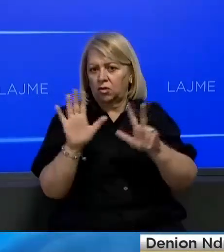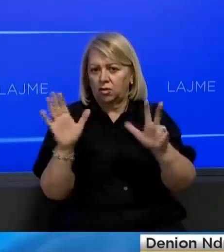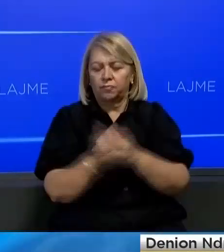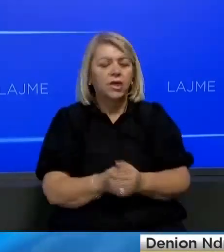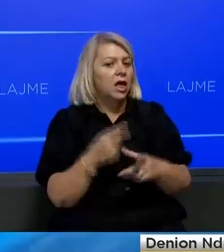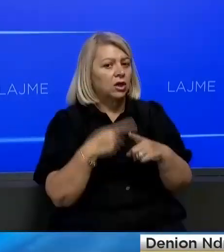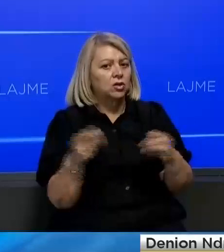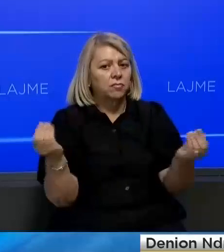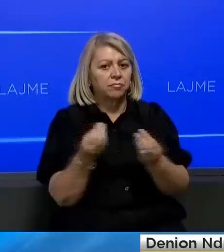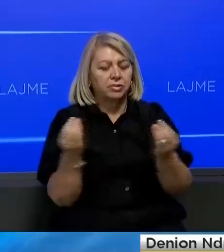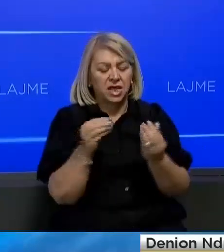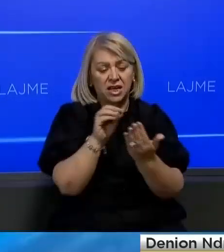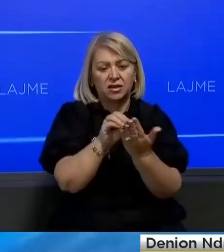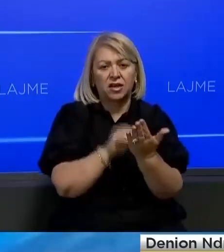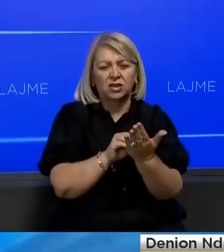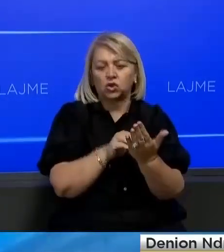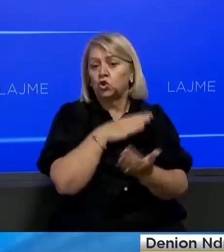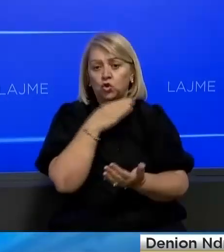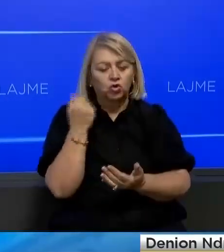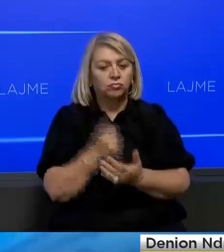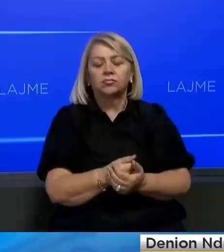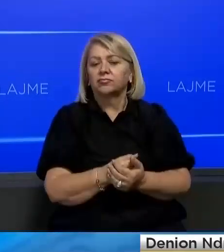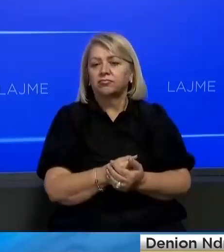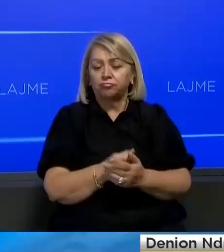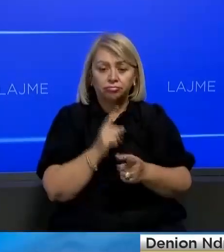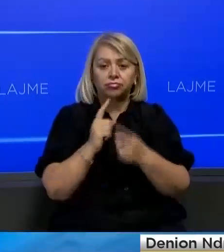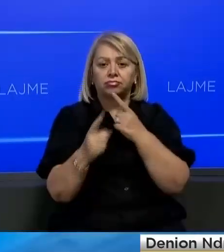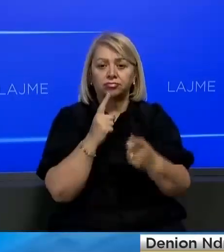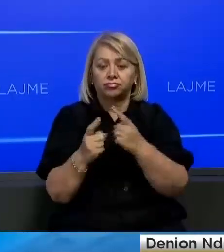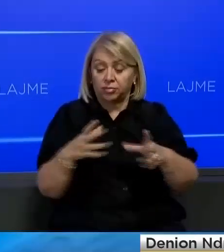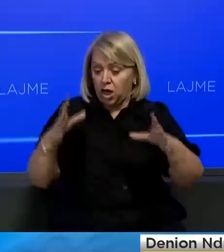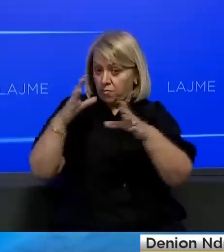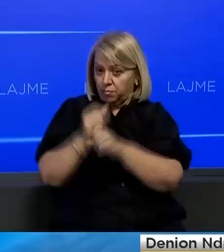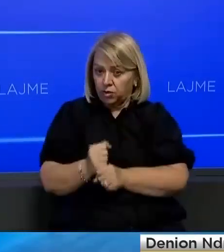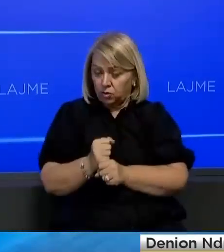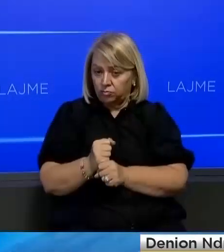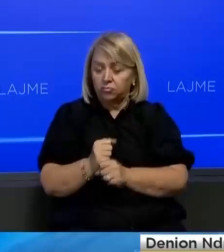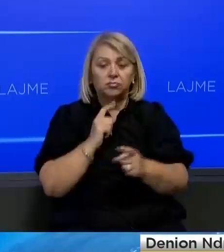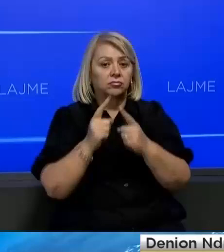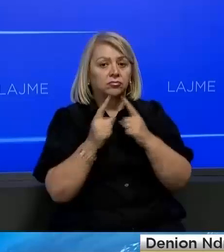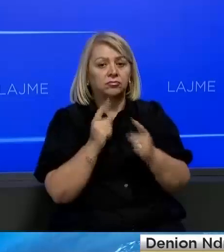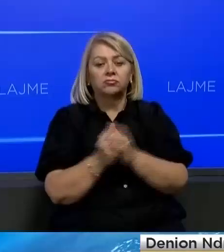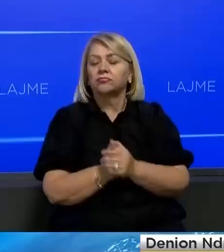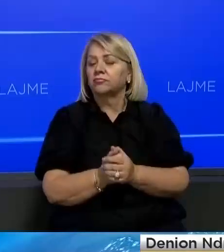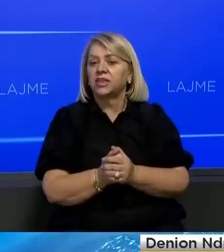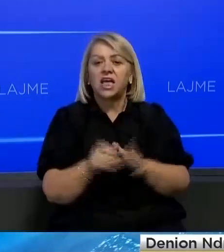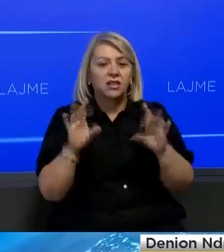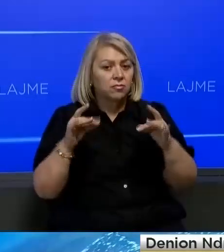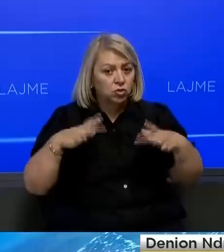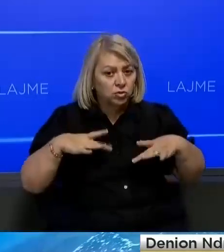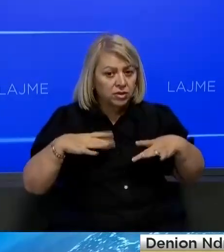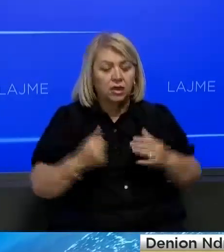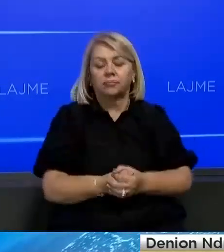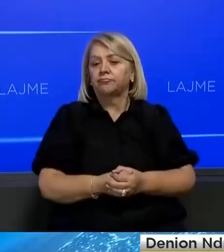Arsuj arsë, sepse e remi ditës ka pasur shumë që është në diskutim dhe pasit përfundojnë të gjitha këto diskutime, bëhe të rrëthë 10 minuta pushim dhe mandej